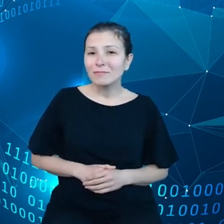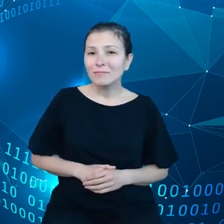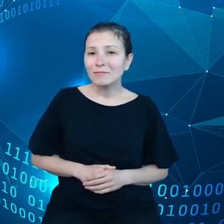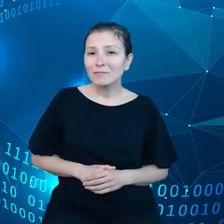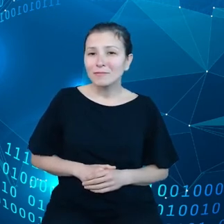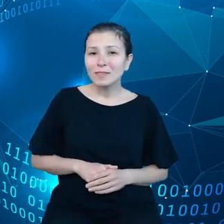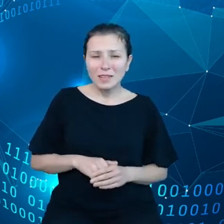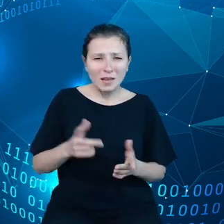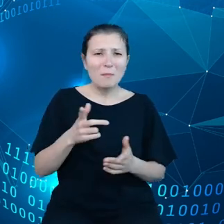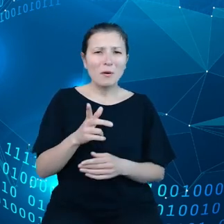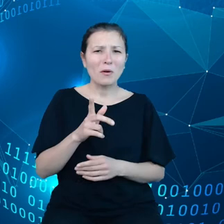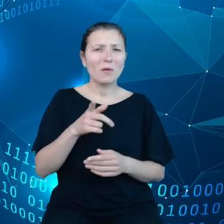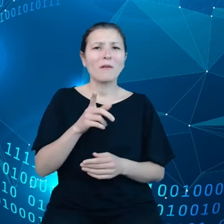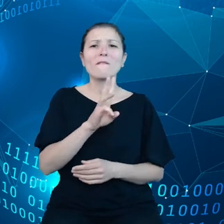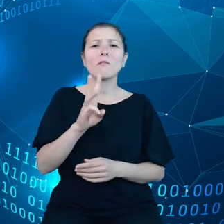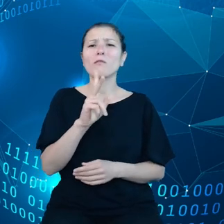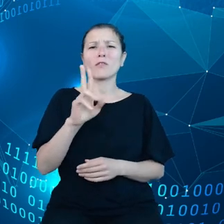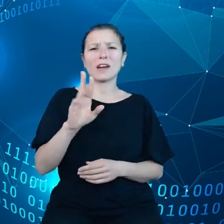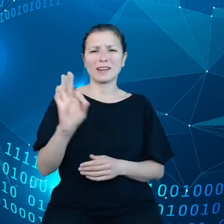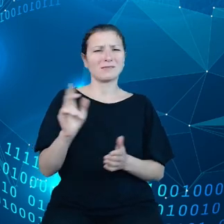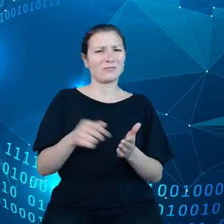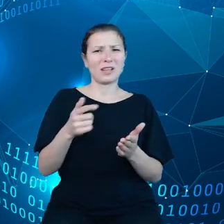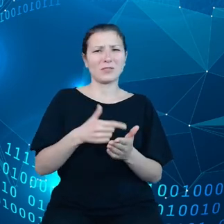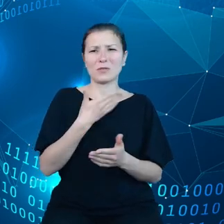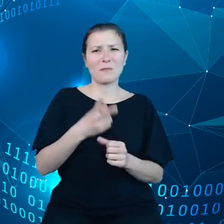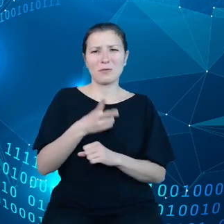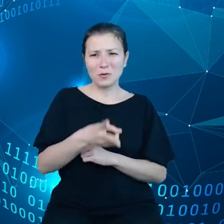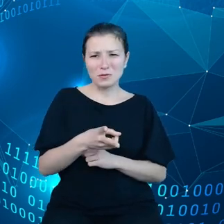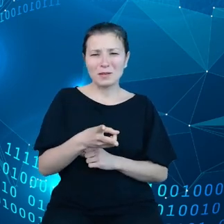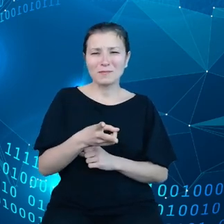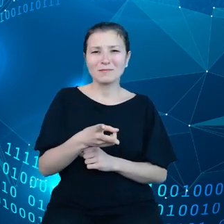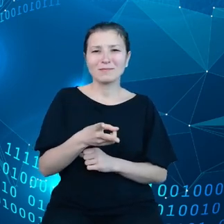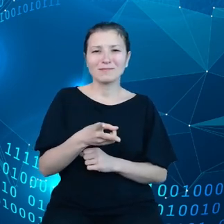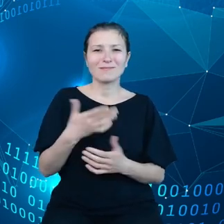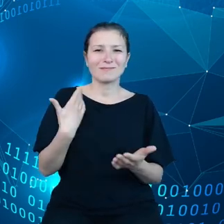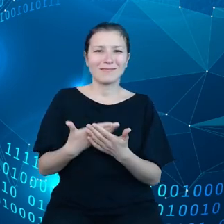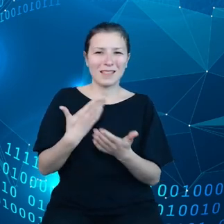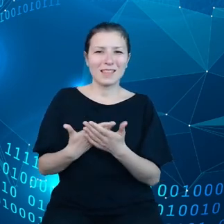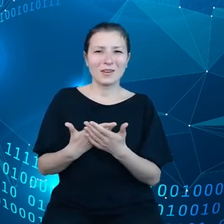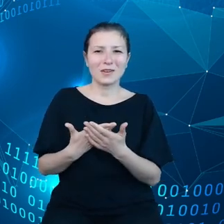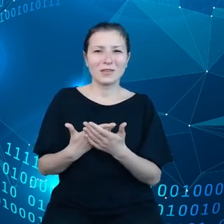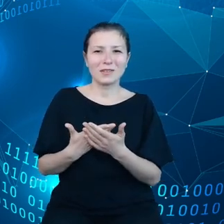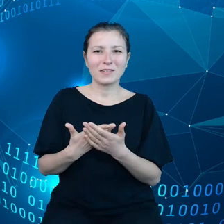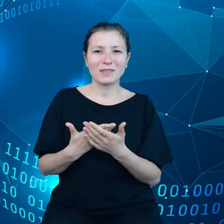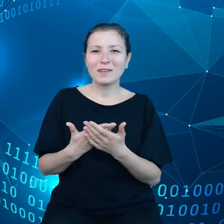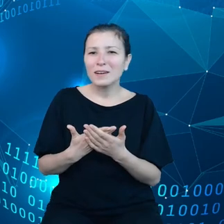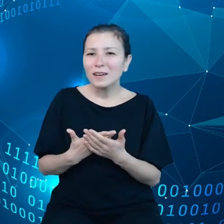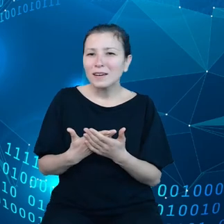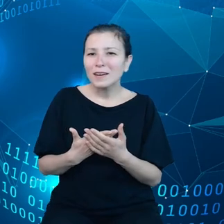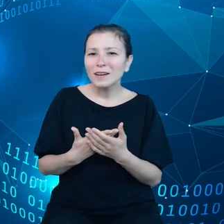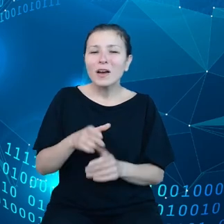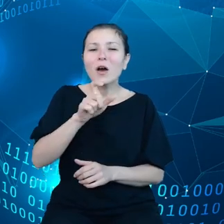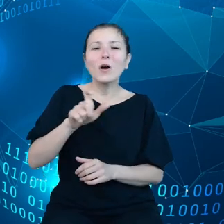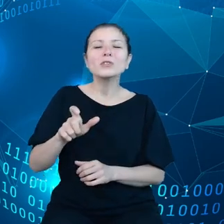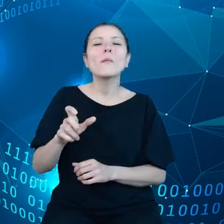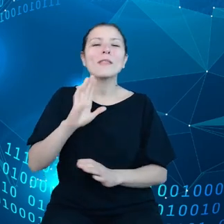niedostępność tego serwisu, po prostu jest to pożywka dla postowania na social mediach,